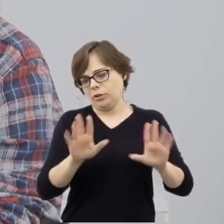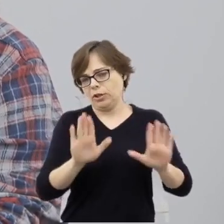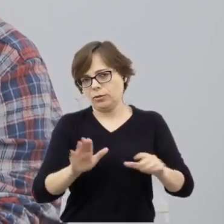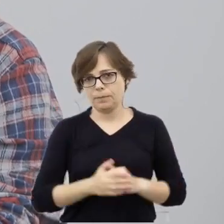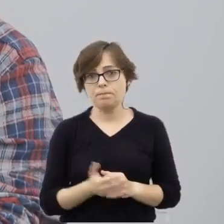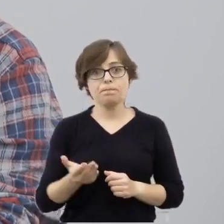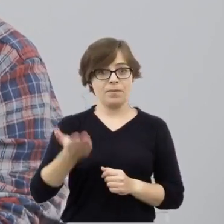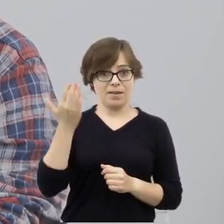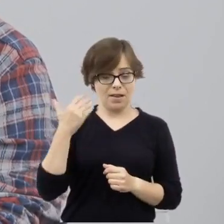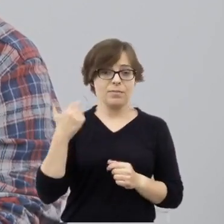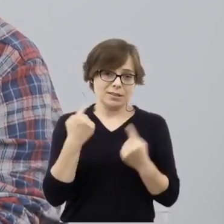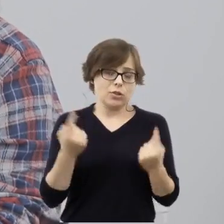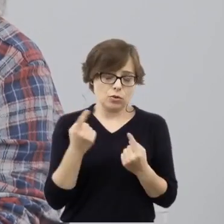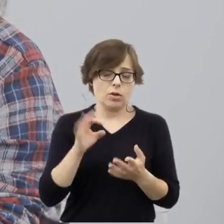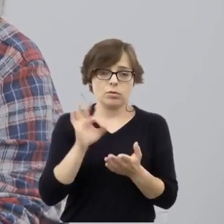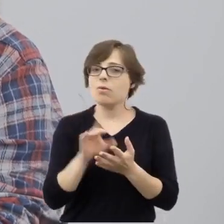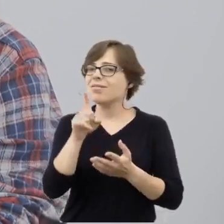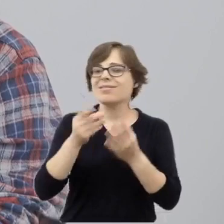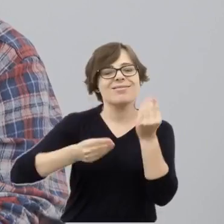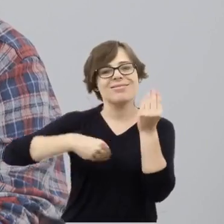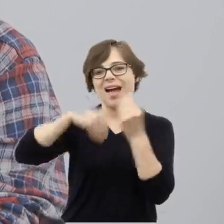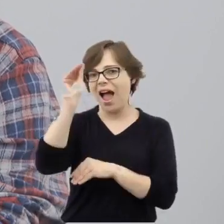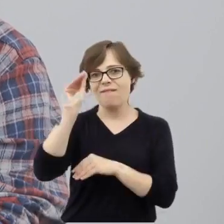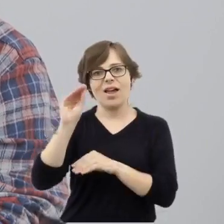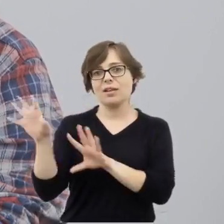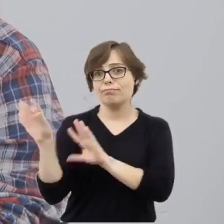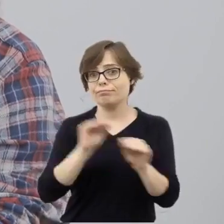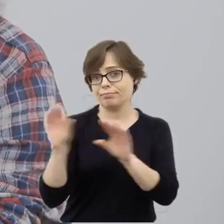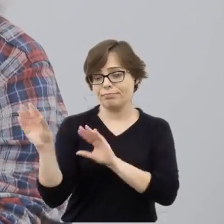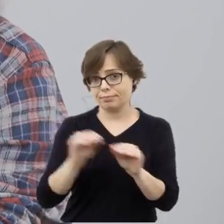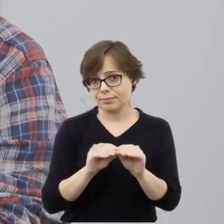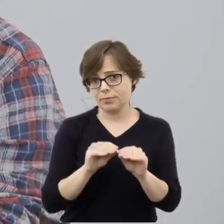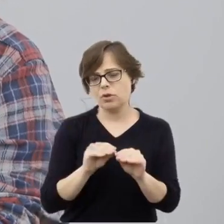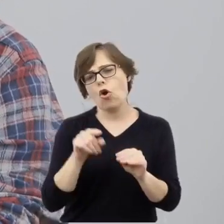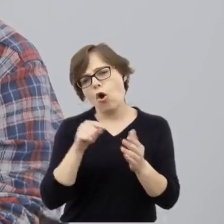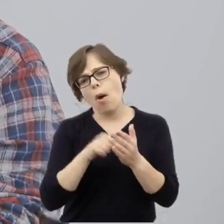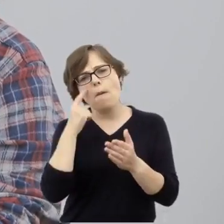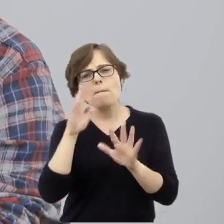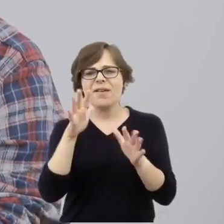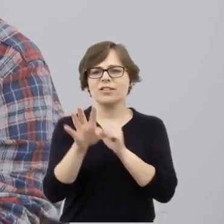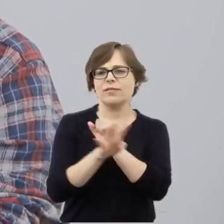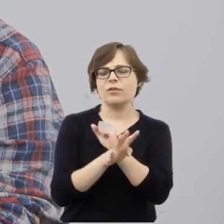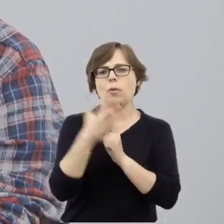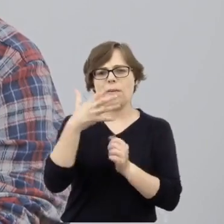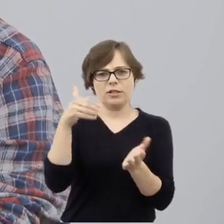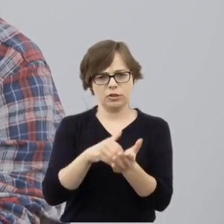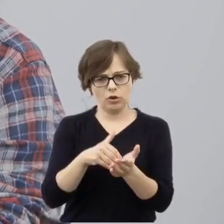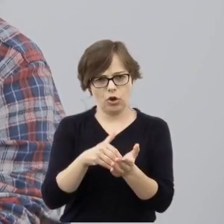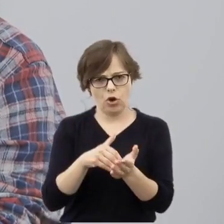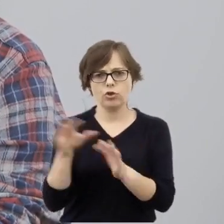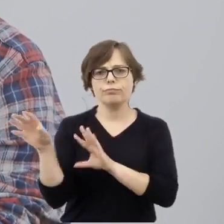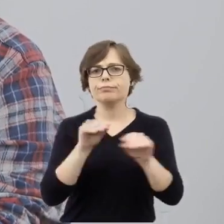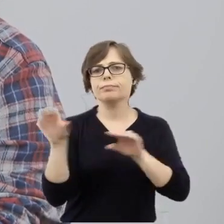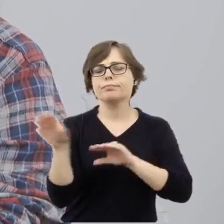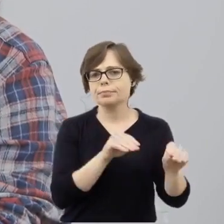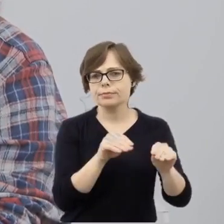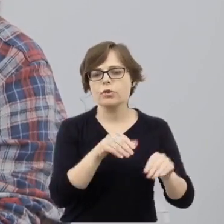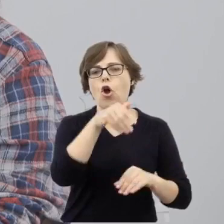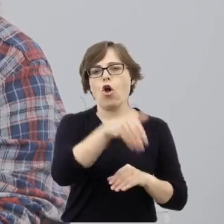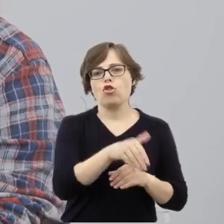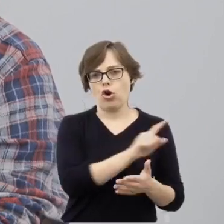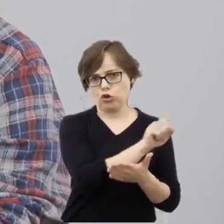największa ilość repatriantów, i tu możemy mówić o mniej więcej 95 tysiącach, trafiła na Dolny Śląsk.